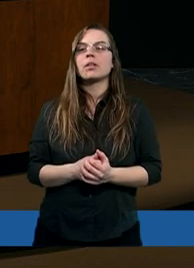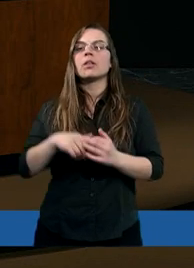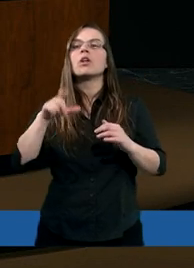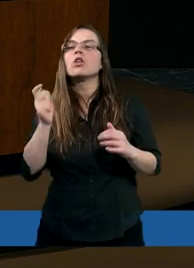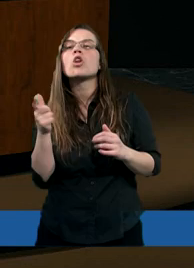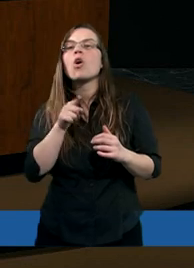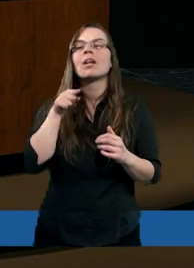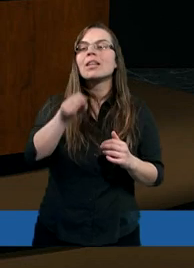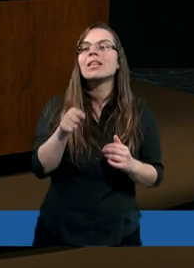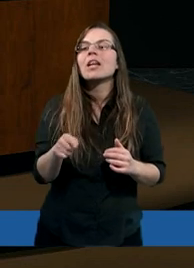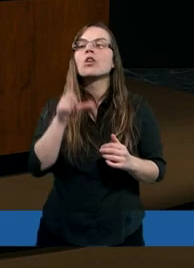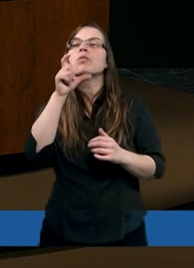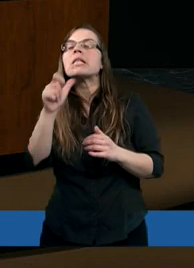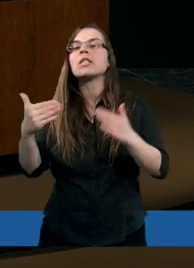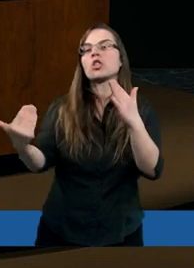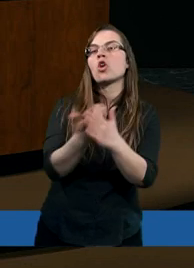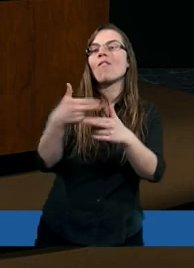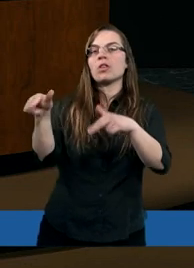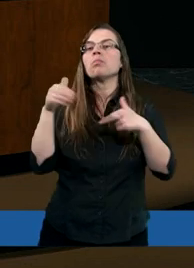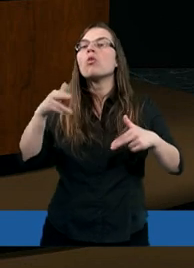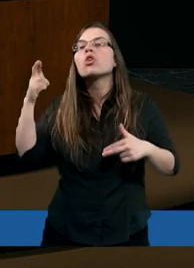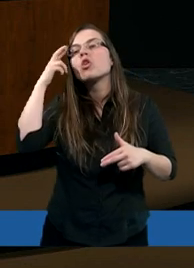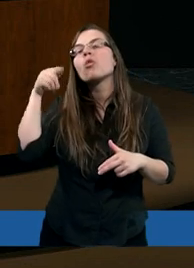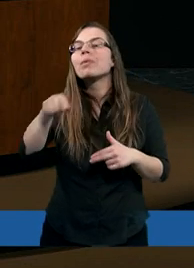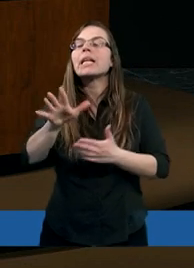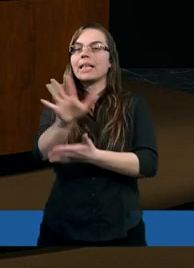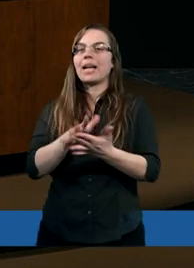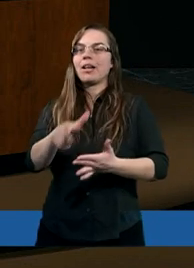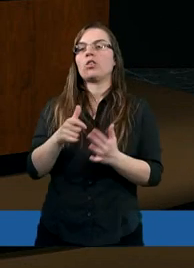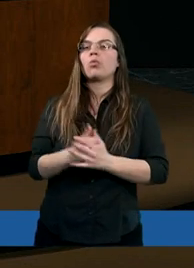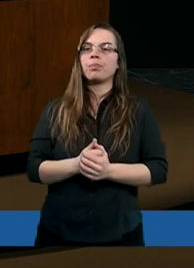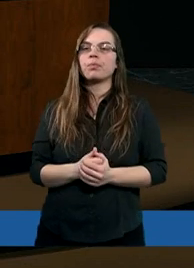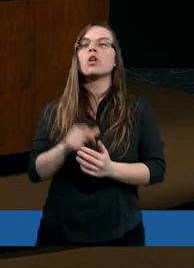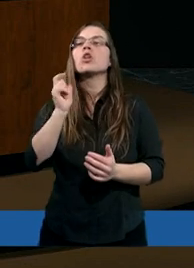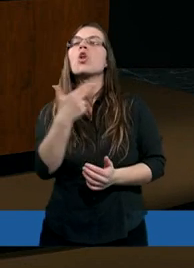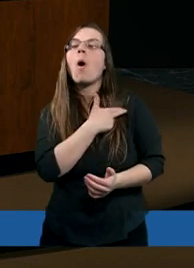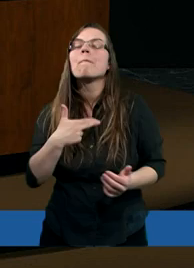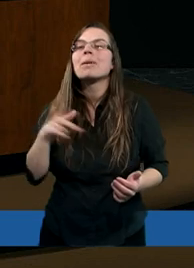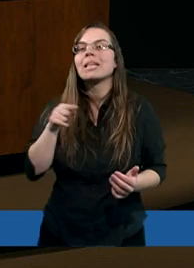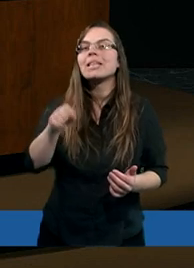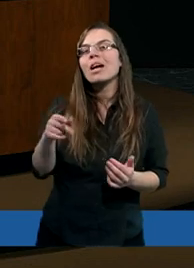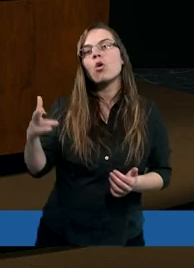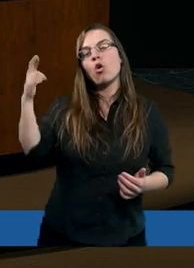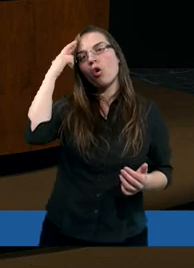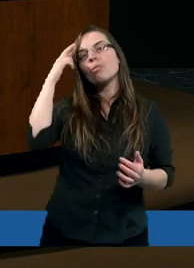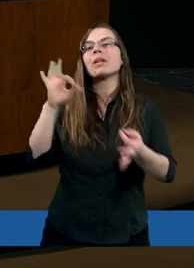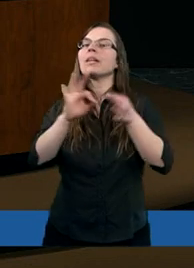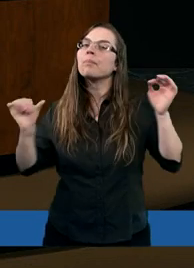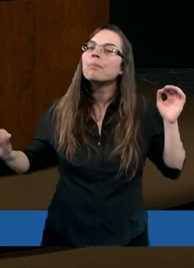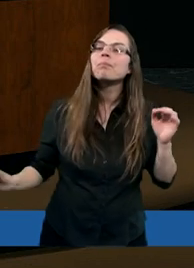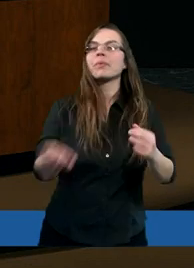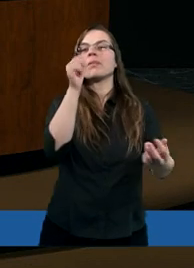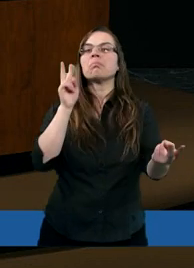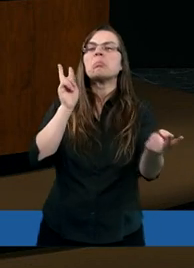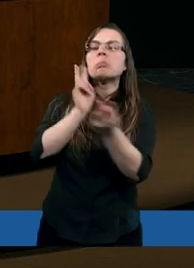co z tego ci nowonawróceni mogli rozumieć. Co my z tego rozumieliśmy, gdy pierwszy